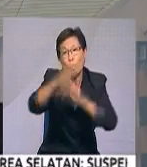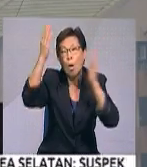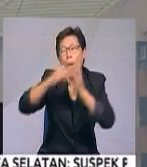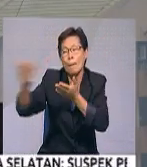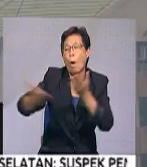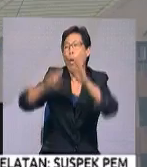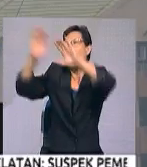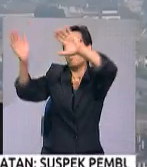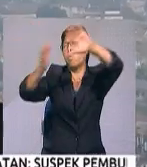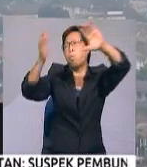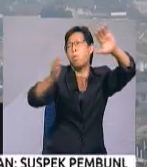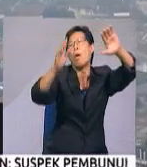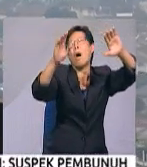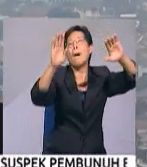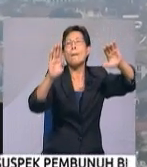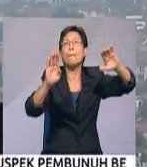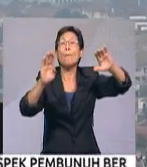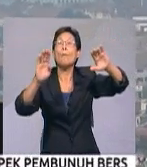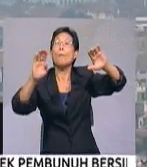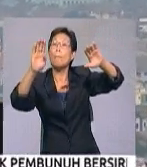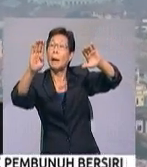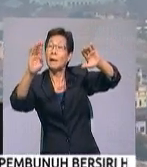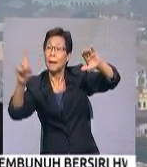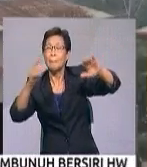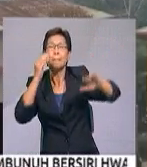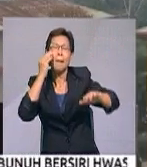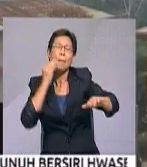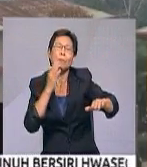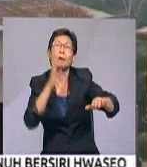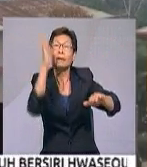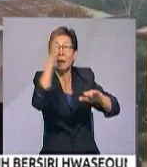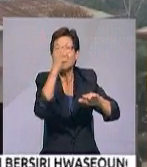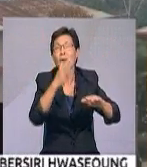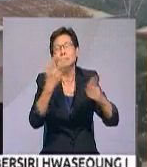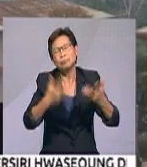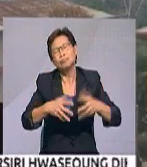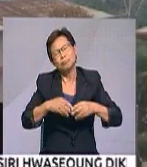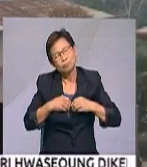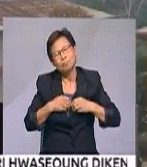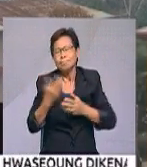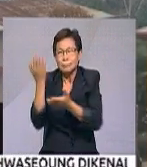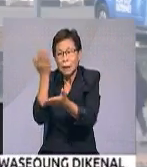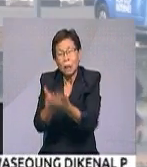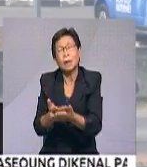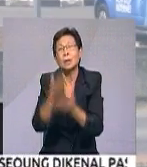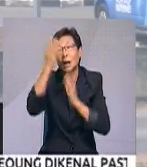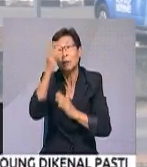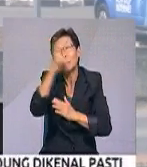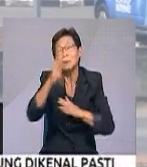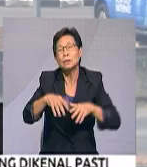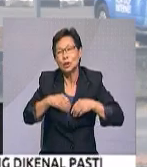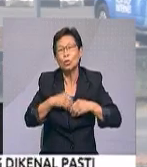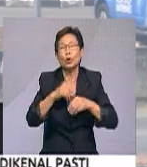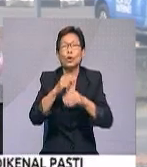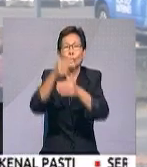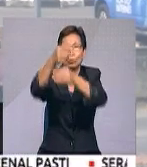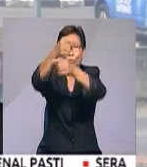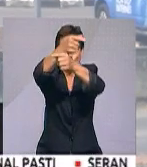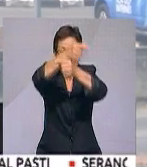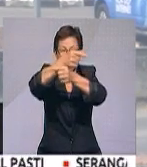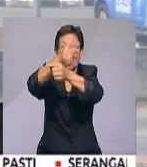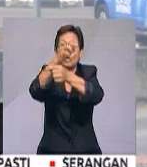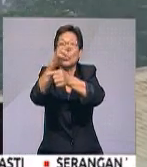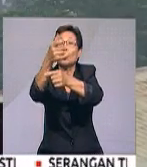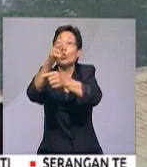dibawa angin monsoon Barat Daya. Menurut Tuan Dr. Mahathir, kerajaan juga menerima cadangan supaya menggunakan drone untuk membentuk